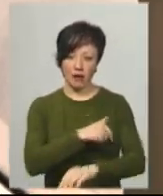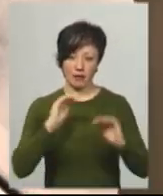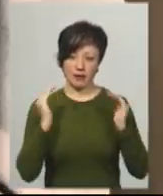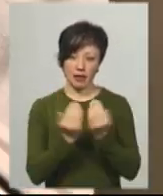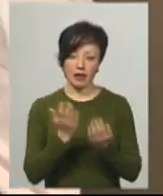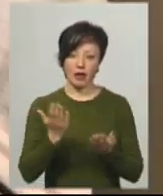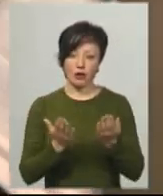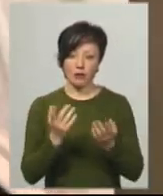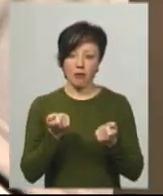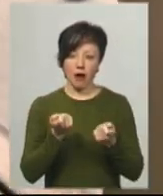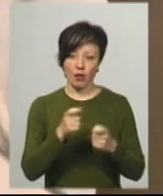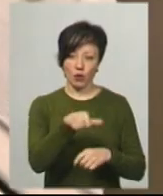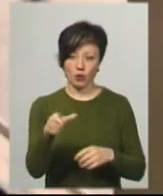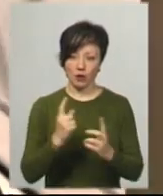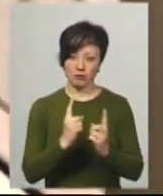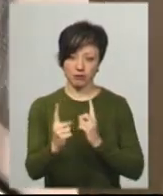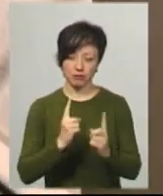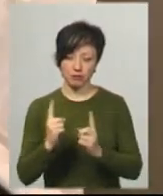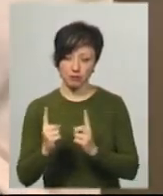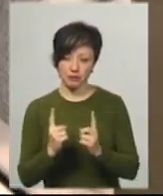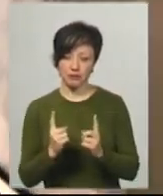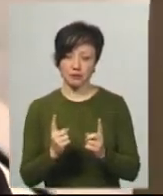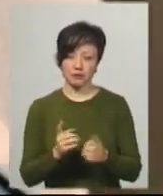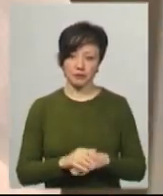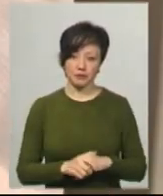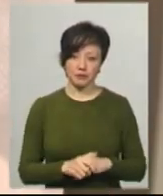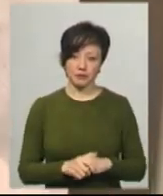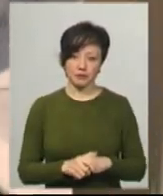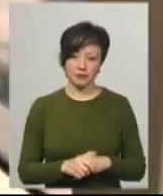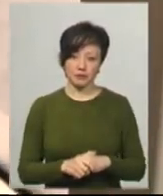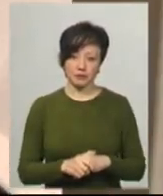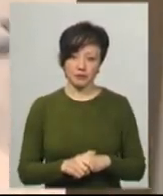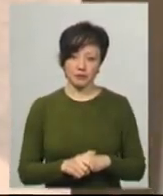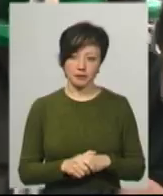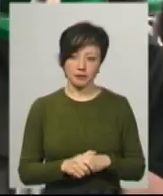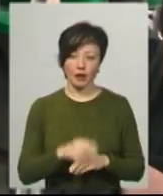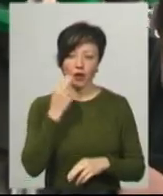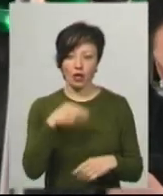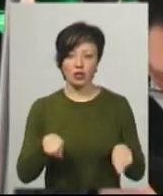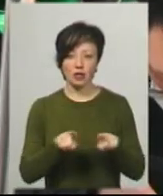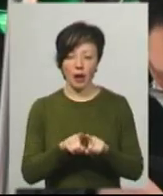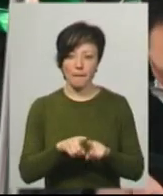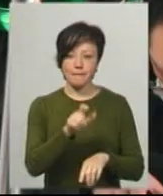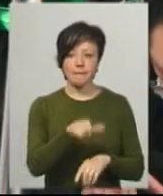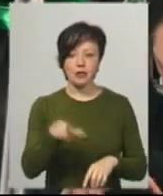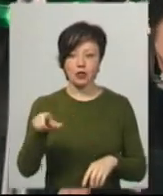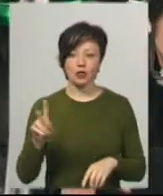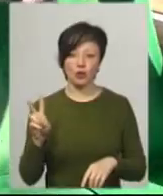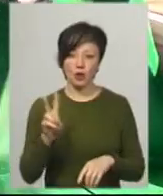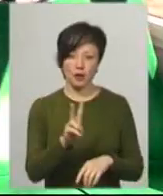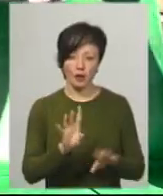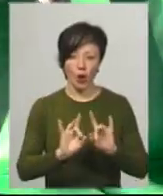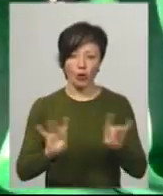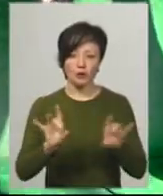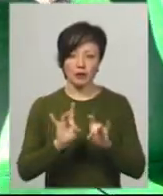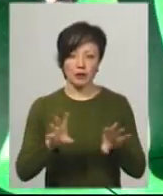буде дуже мало людей, бо в больших кількостях їздити, тому краще так буде. Пасажир тролейбусу Владислав Варанюк